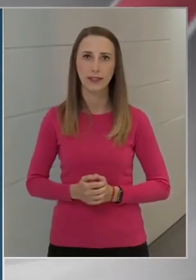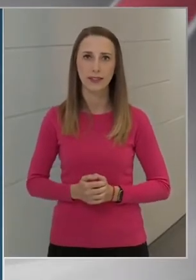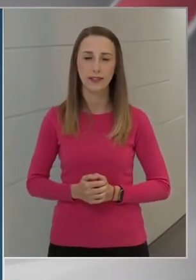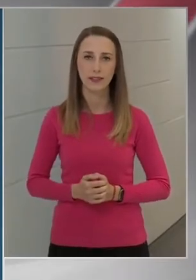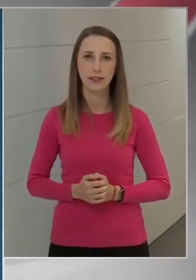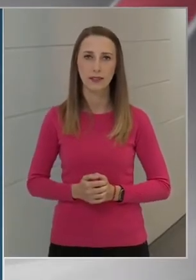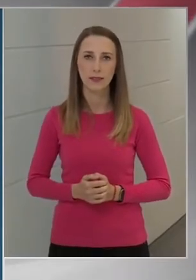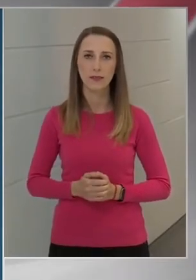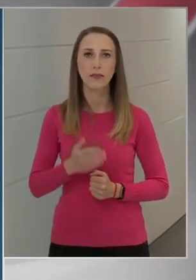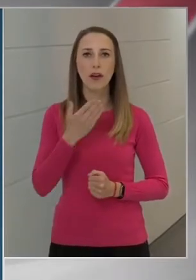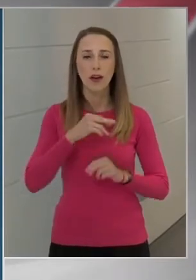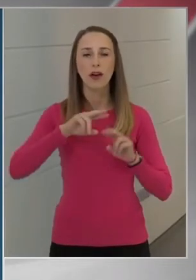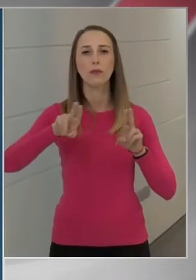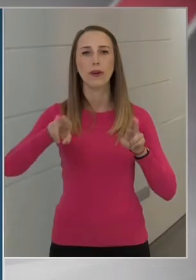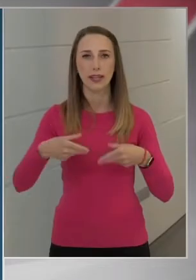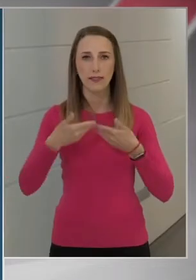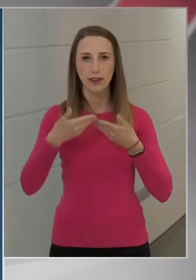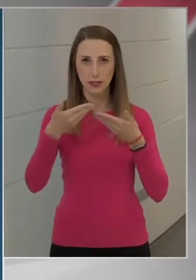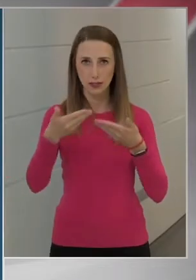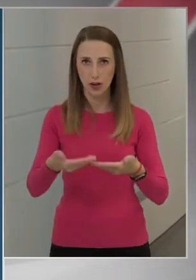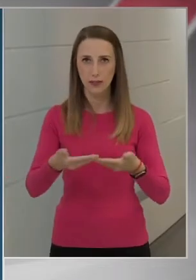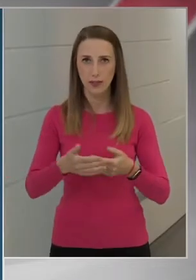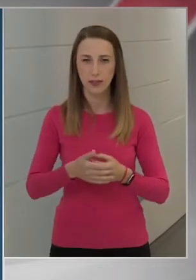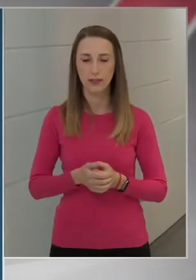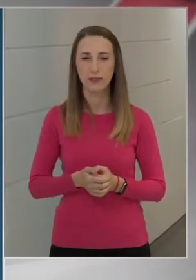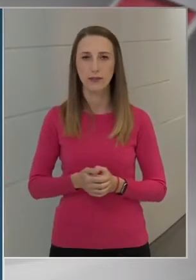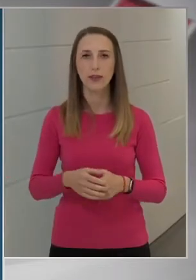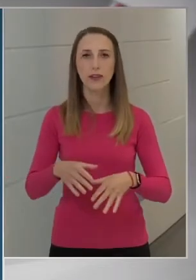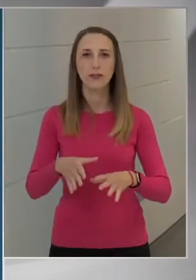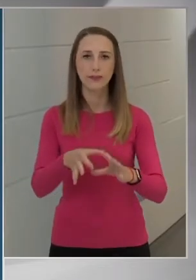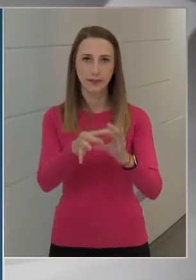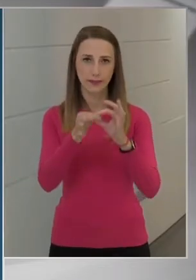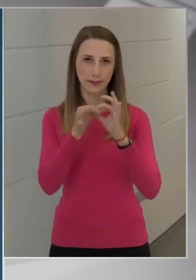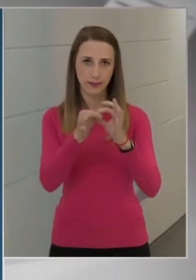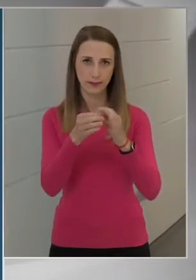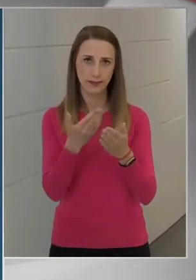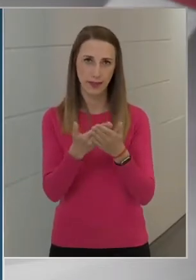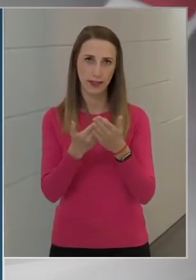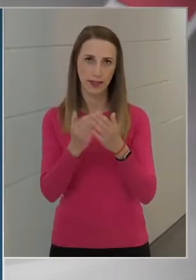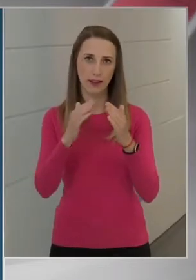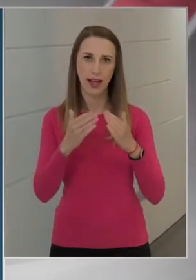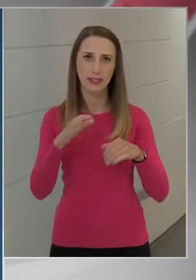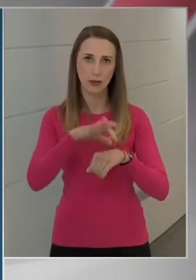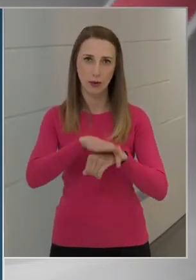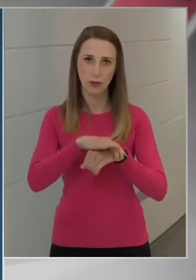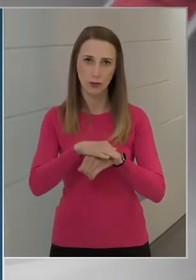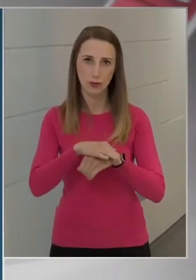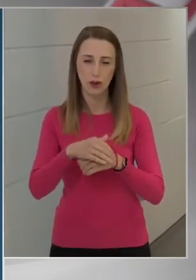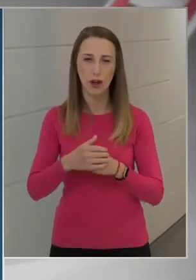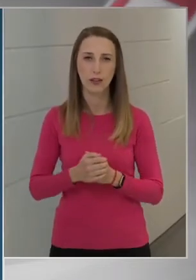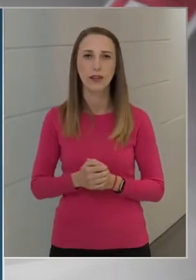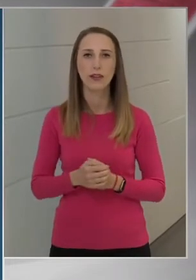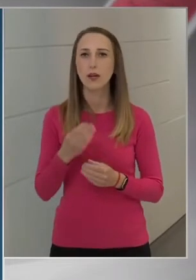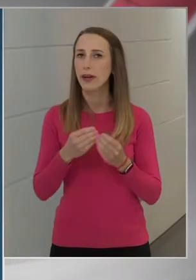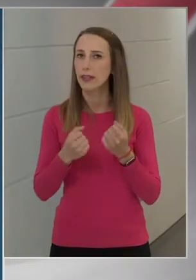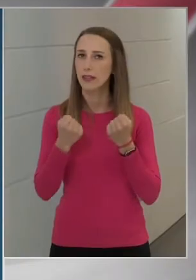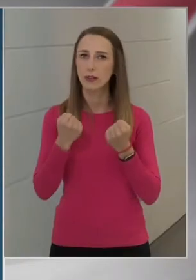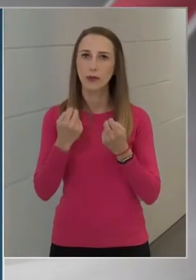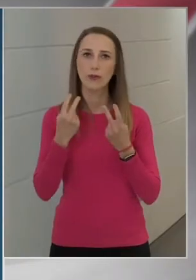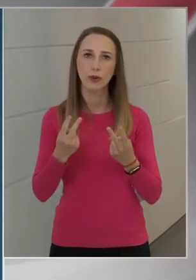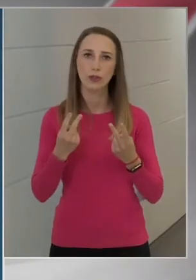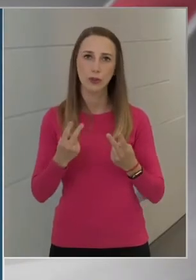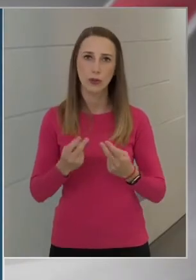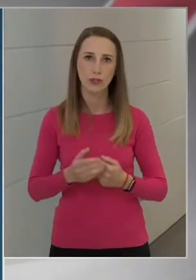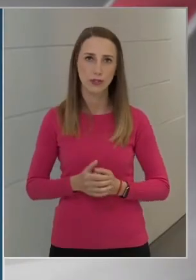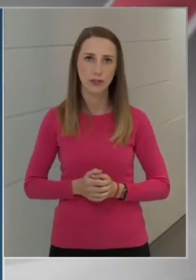hogyha meghívást kapnak, vegyék fel a kapcsolatot a házi orvosukkal, mert nagyon fontos az,